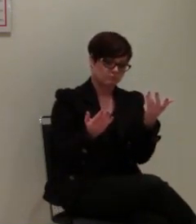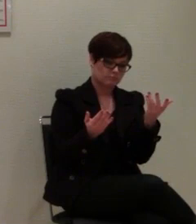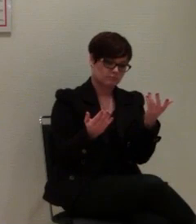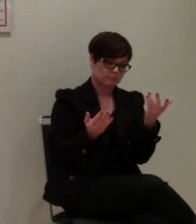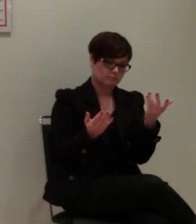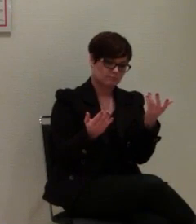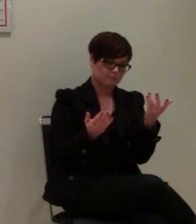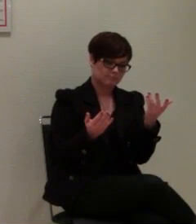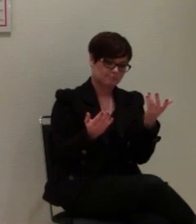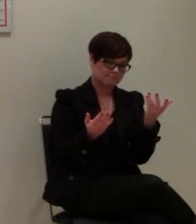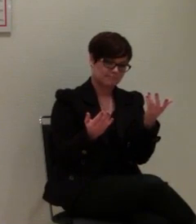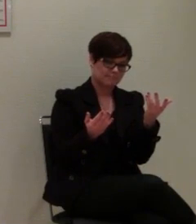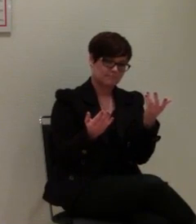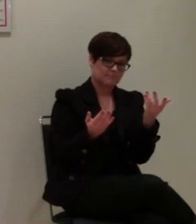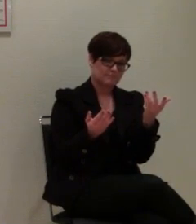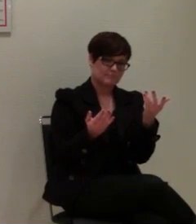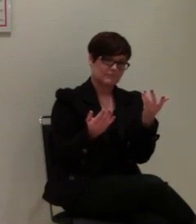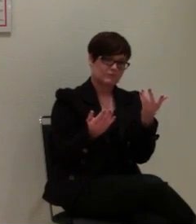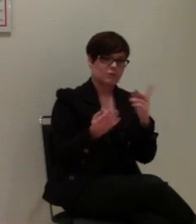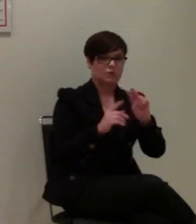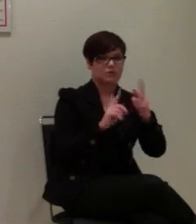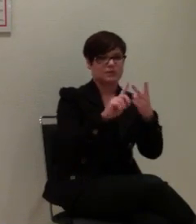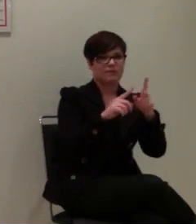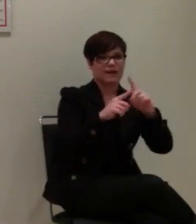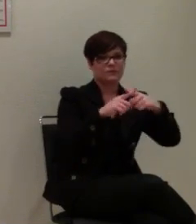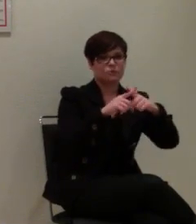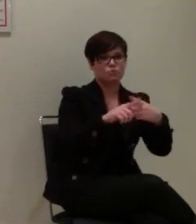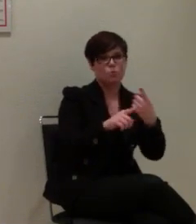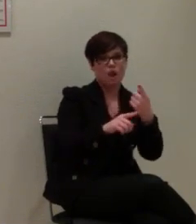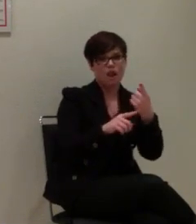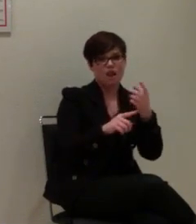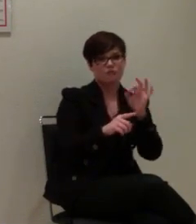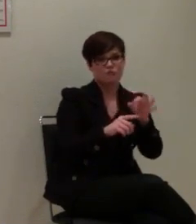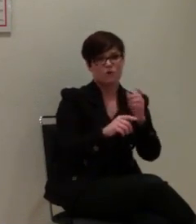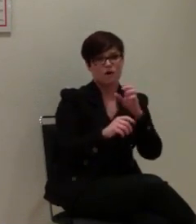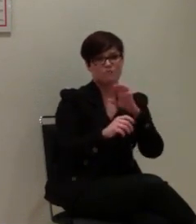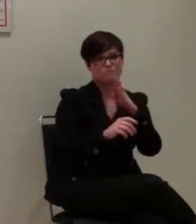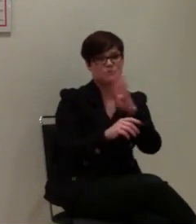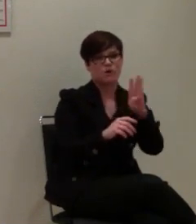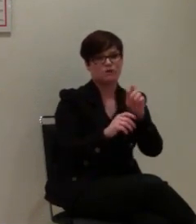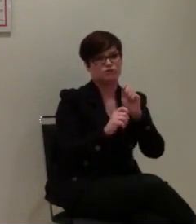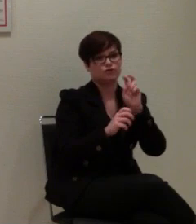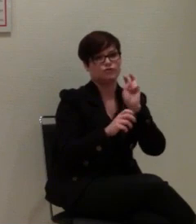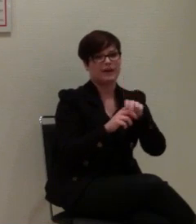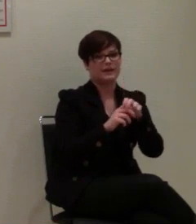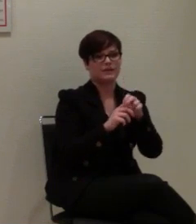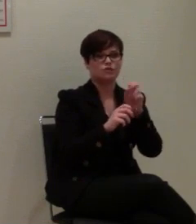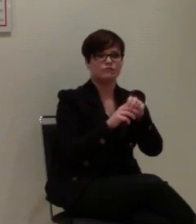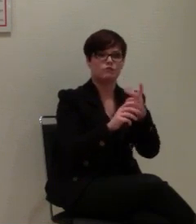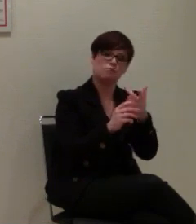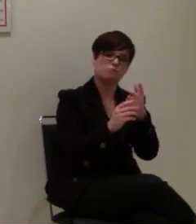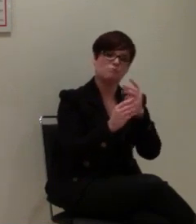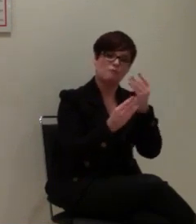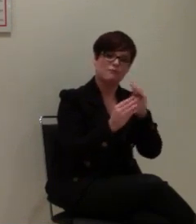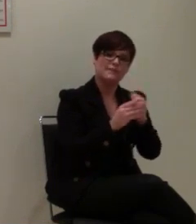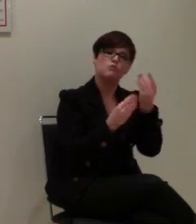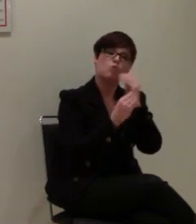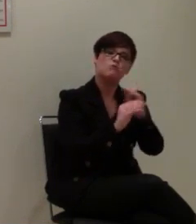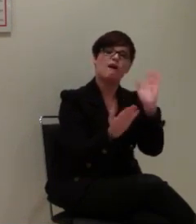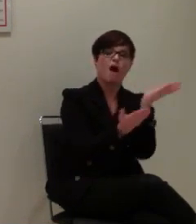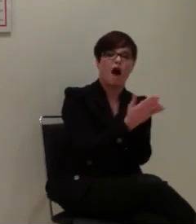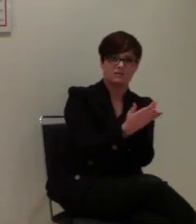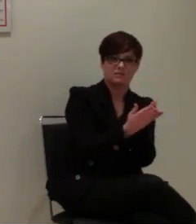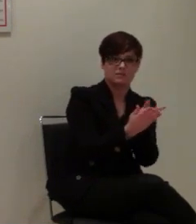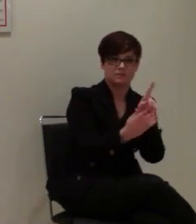wir werden noch ein weiteres Tool wie die Björn-Stärker-Stiftung anbieten. Das wird eine Notfallakte sein, in der man Notfallinformationen